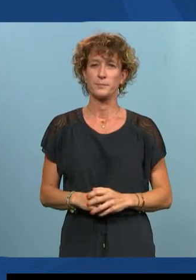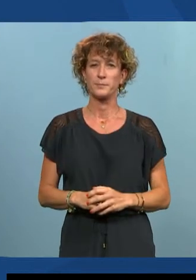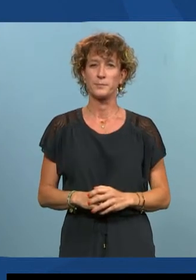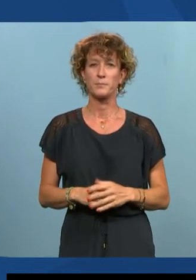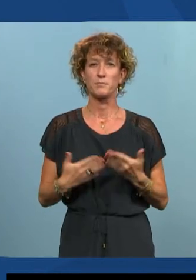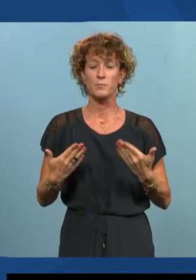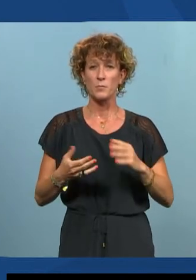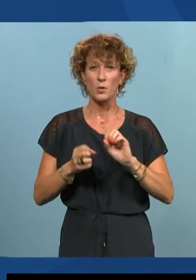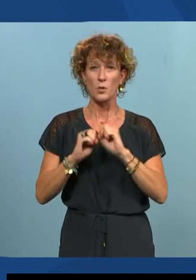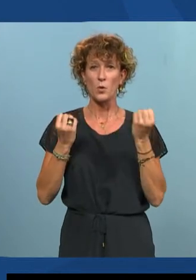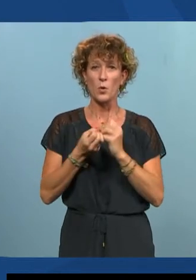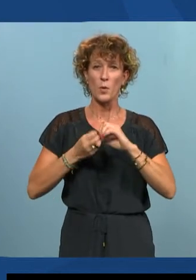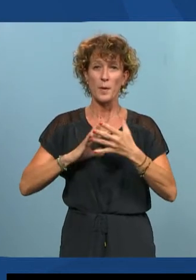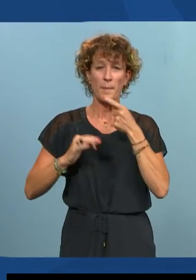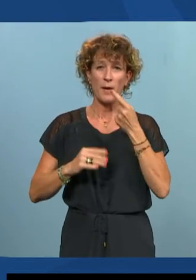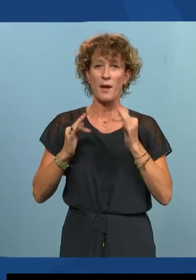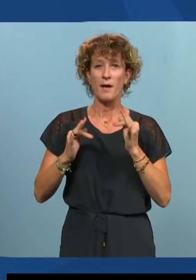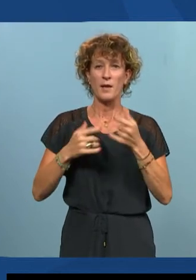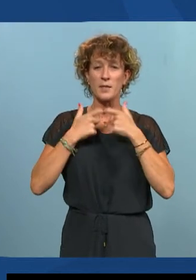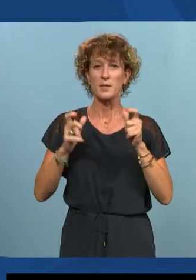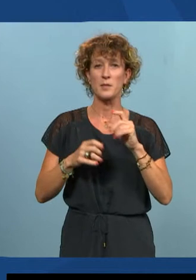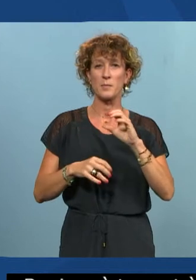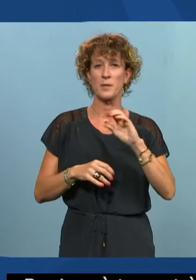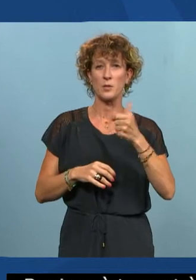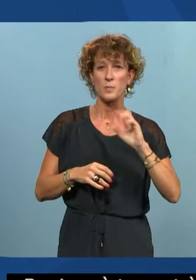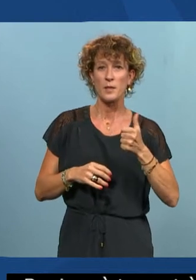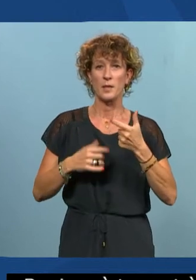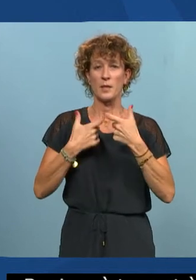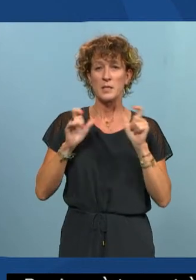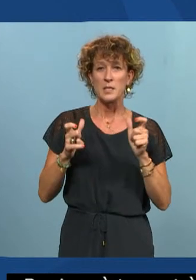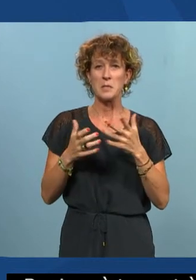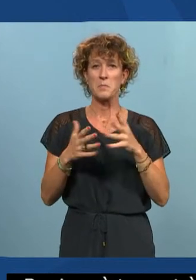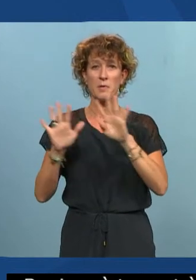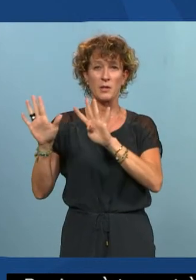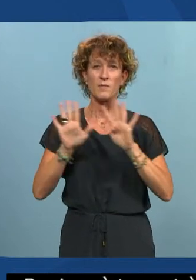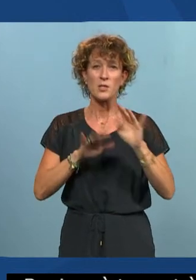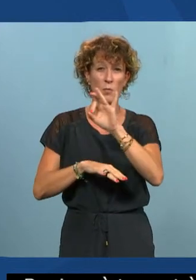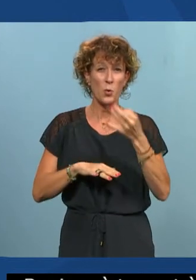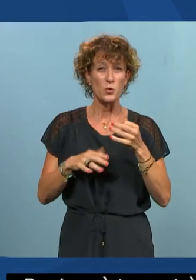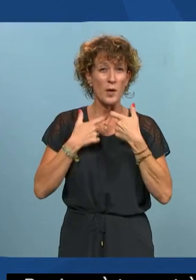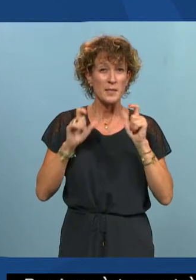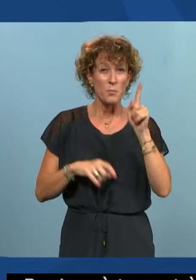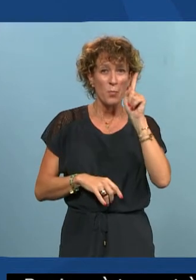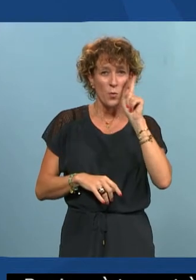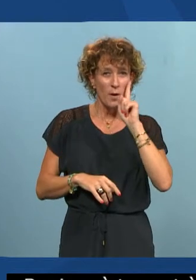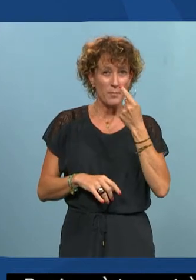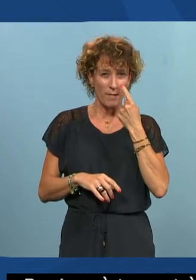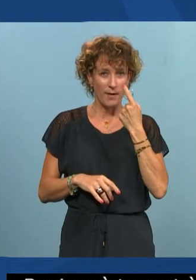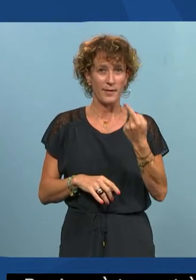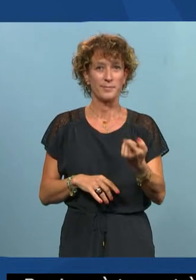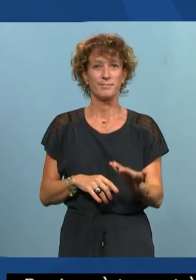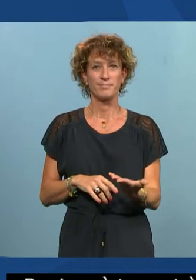Un webinaire qui parle d'accessibilité numérique, qui parle de qualité web, un webinaire à 99% accessible puisque vous allez voir